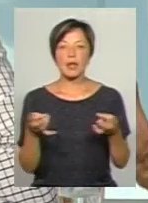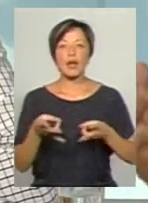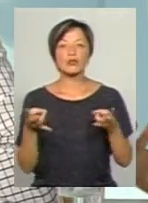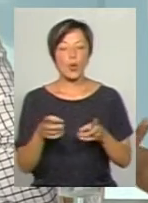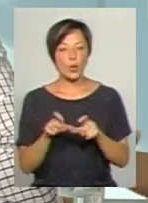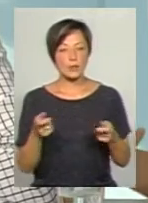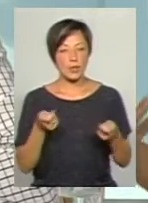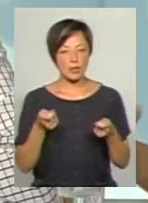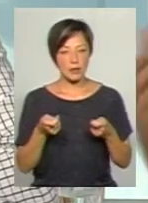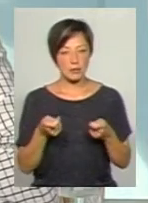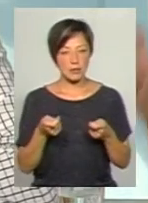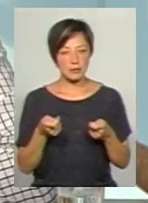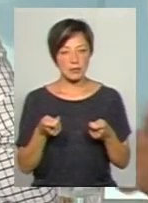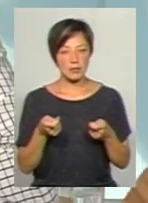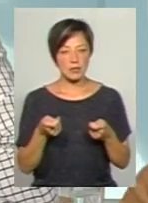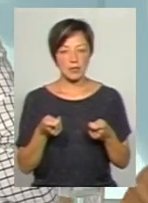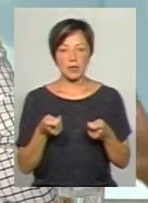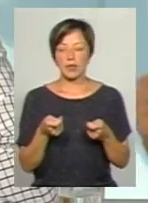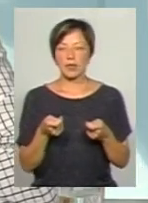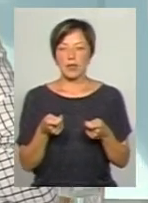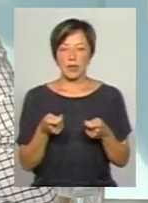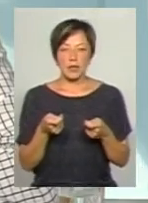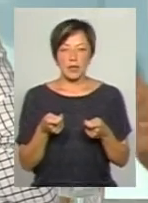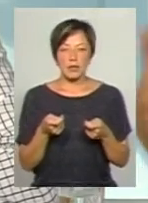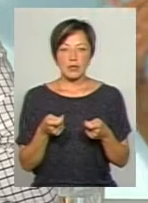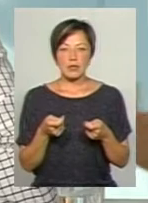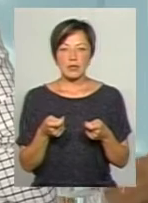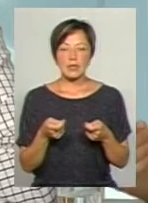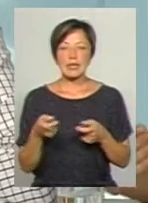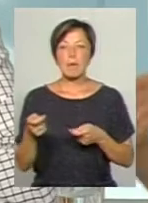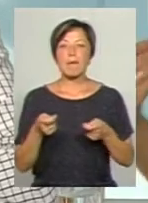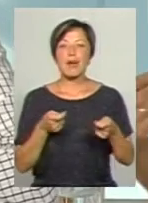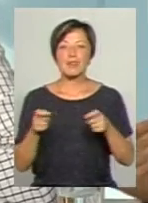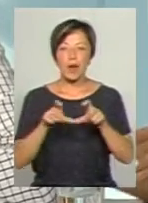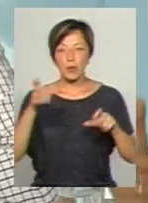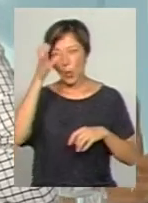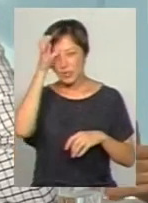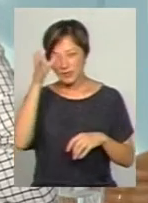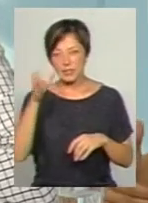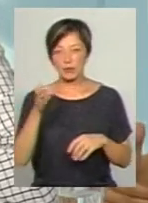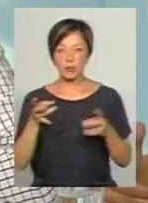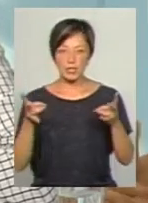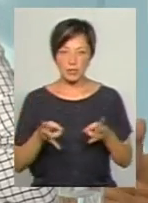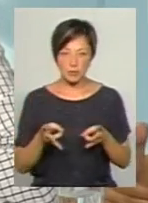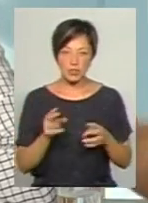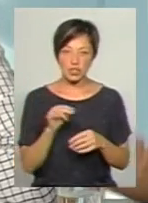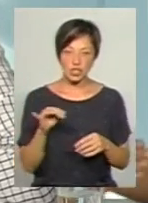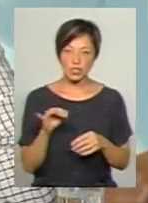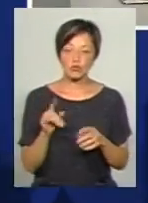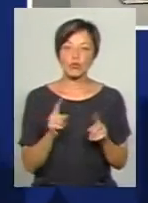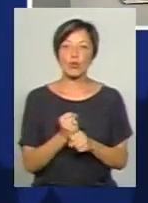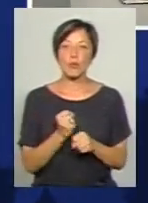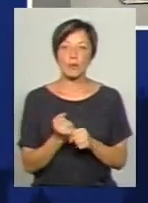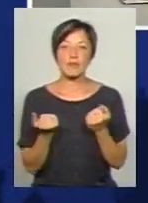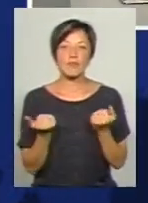департамент управління, перепрошую, департамент управління, департамент освіти потрібен, чи він? Що